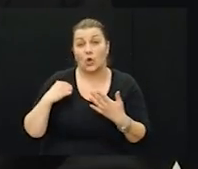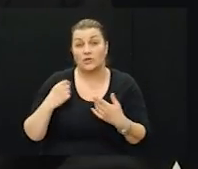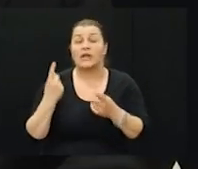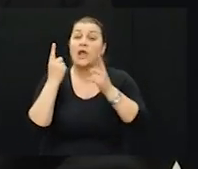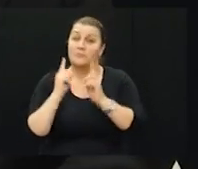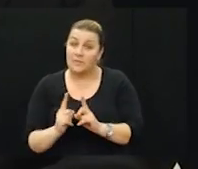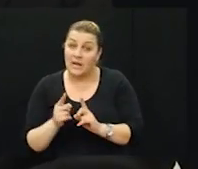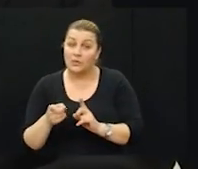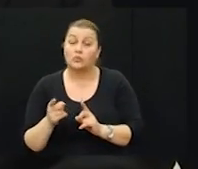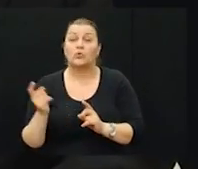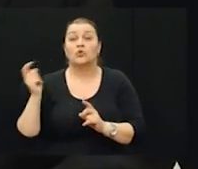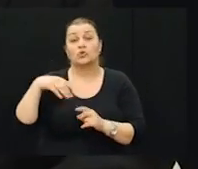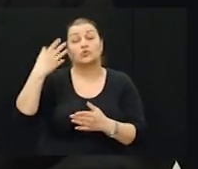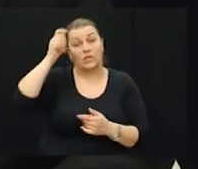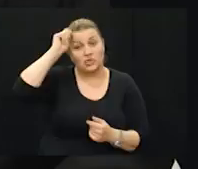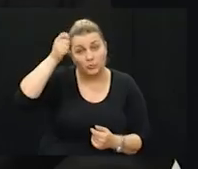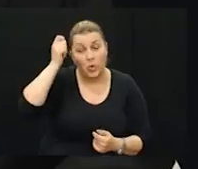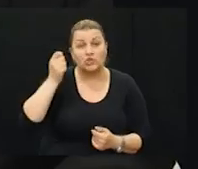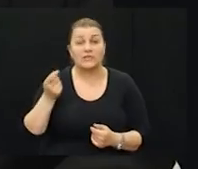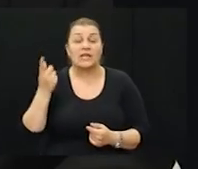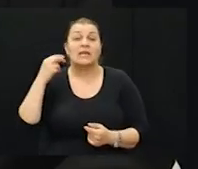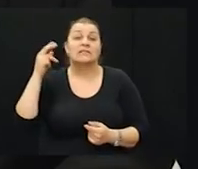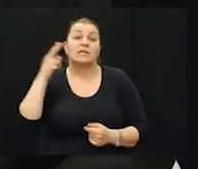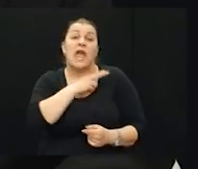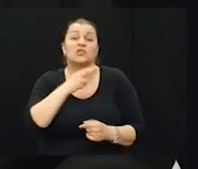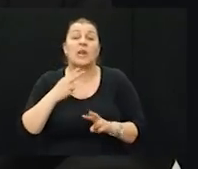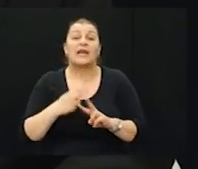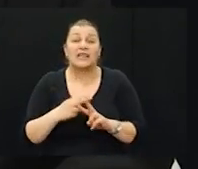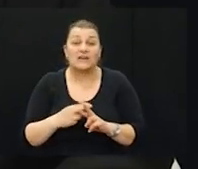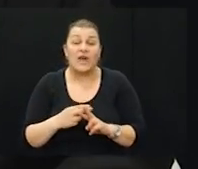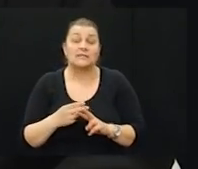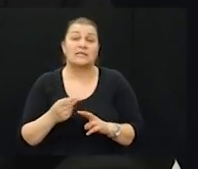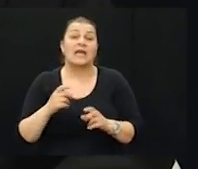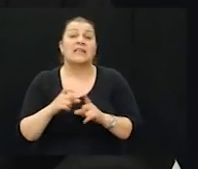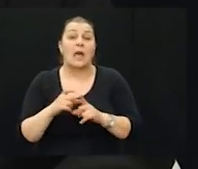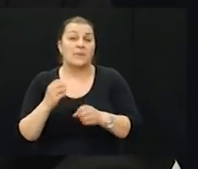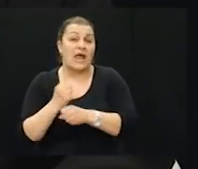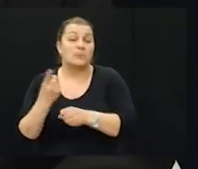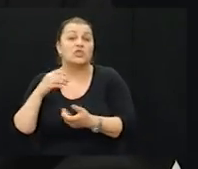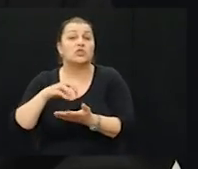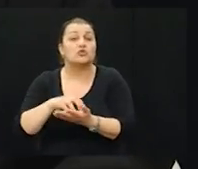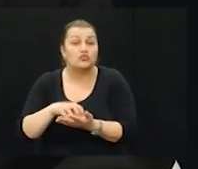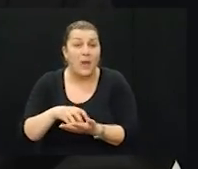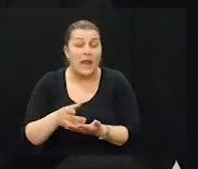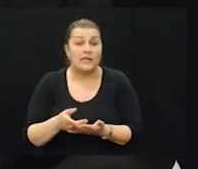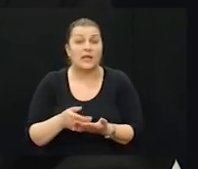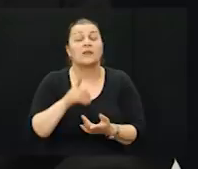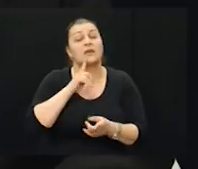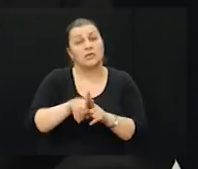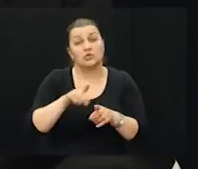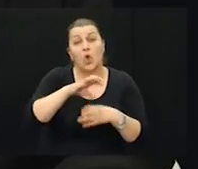opet odati počas. Bio je načinik općine Hrvatske, pa je bio naš Dami Gabrić u ime Županije. Bili su tu